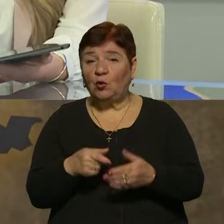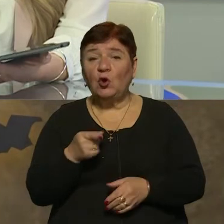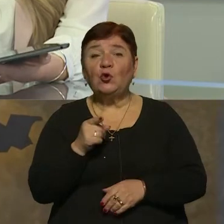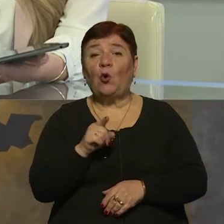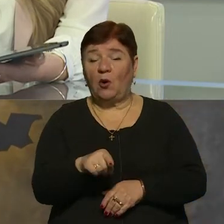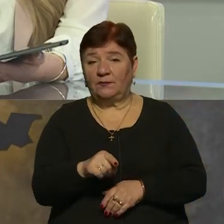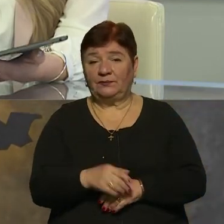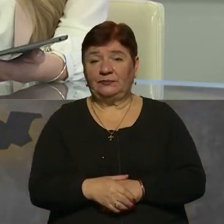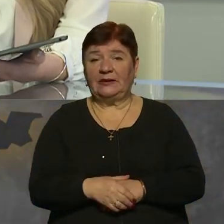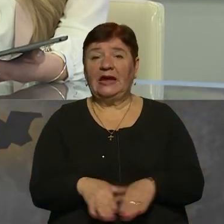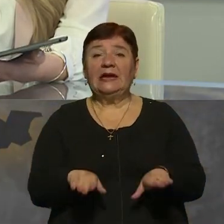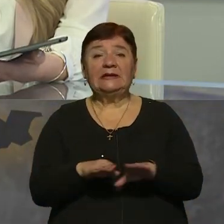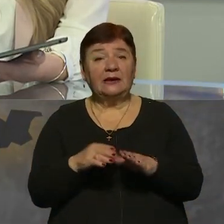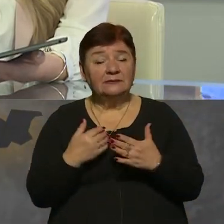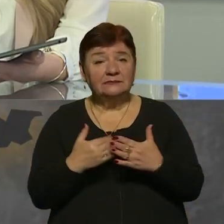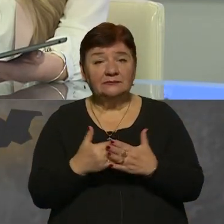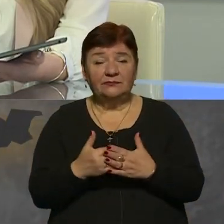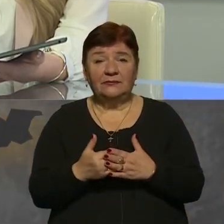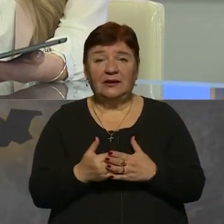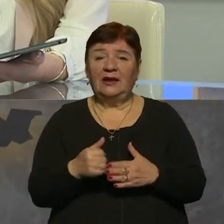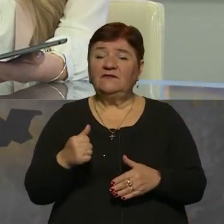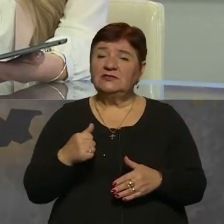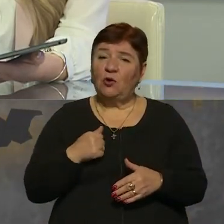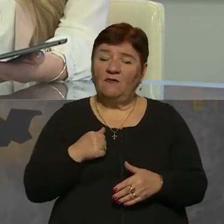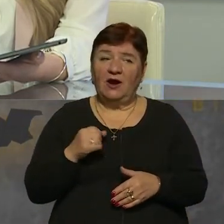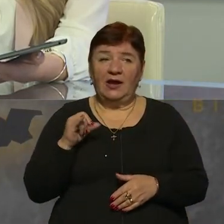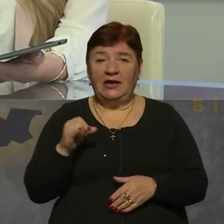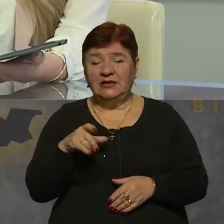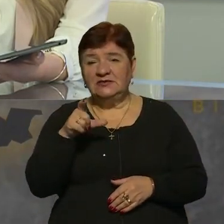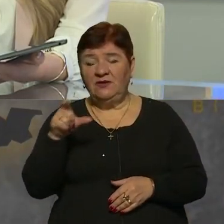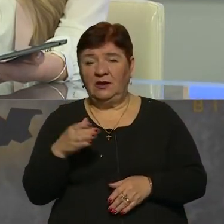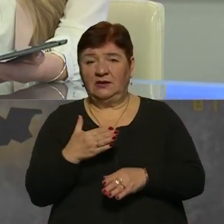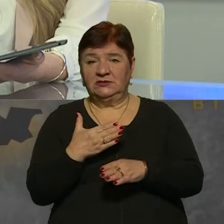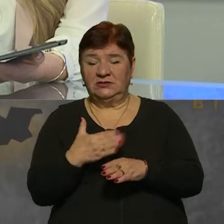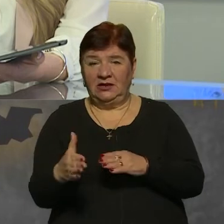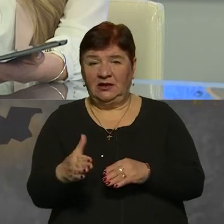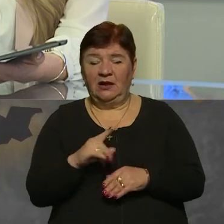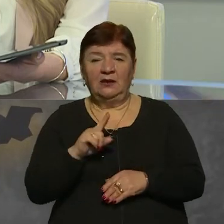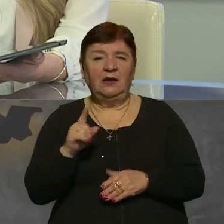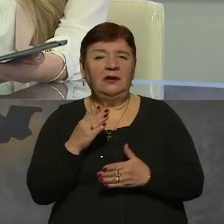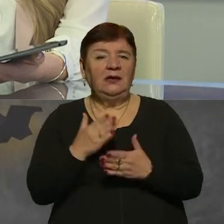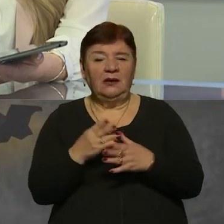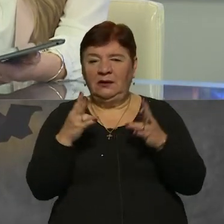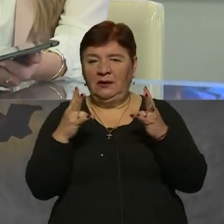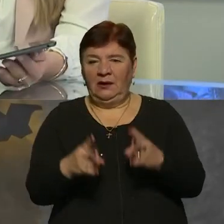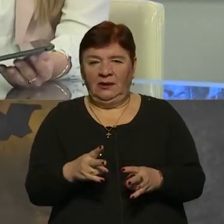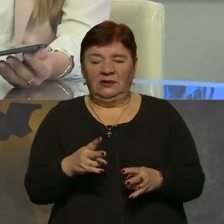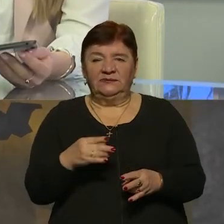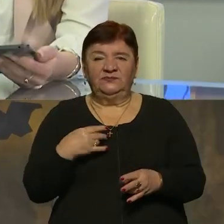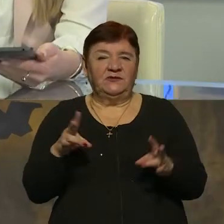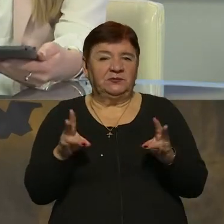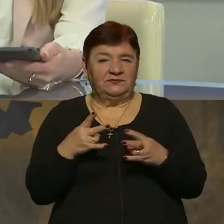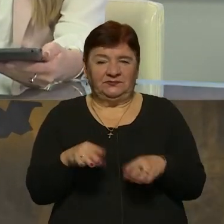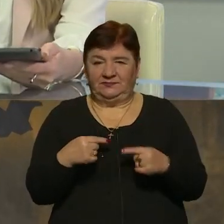його, так би мовити, і військова, і цивільна частина, не є критичними до ресурсів і не